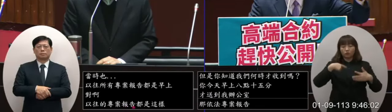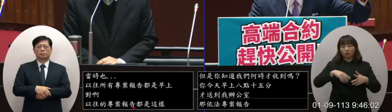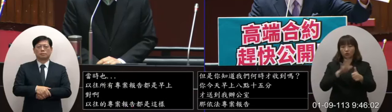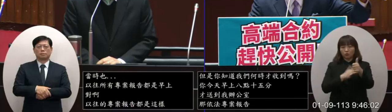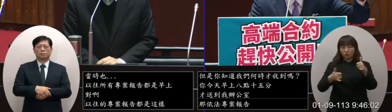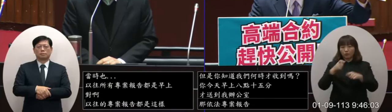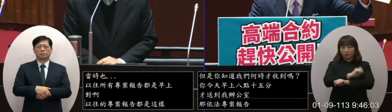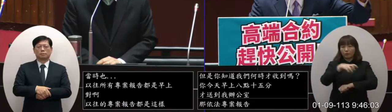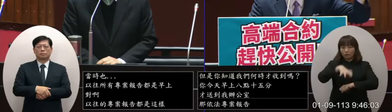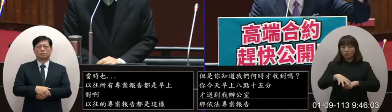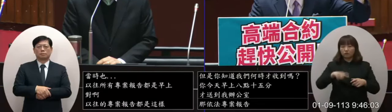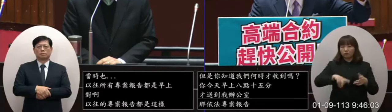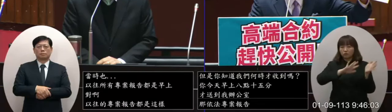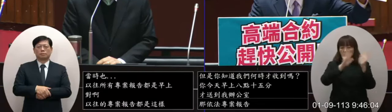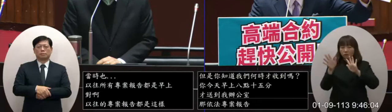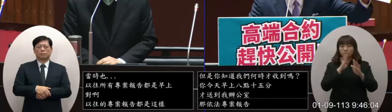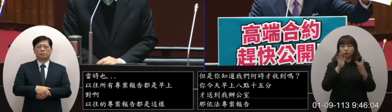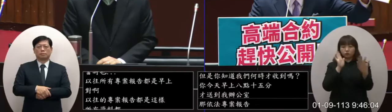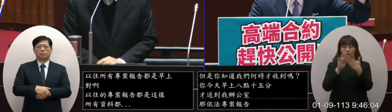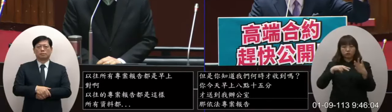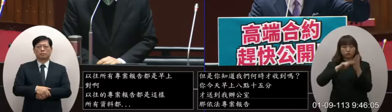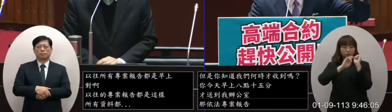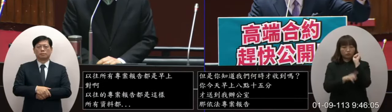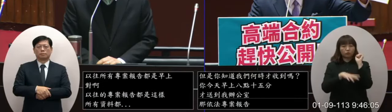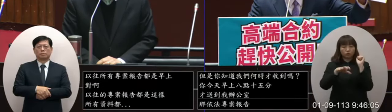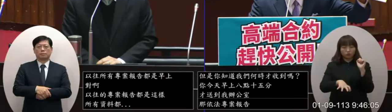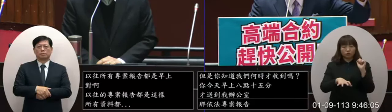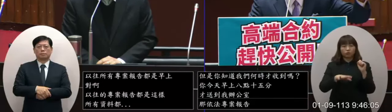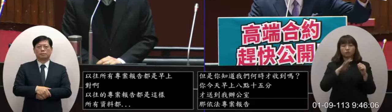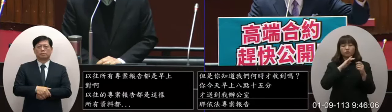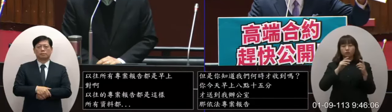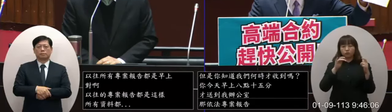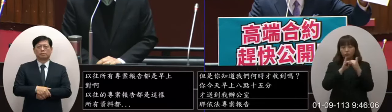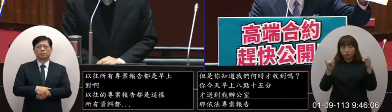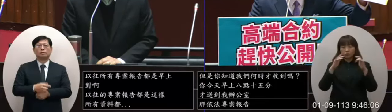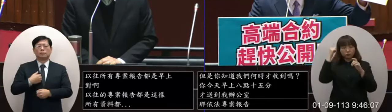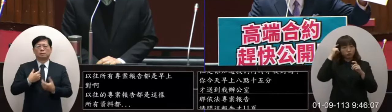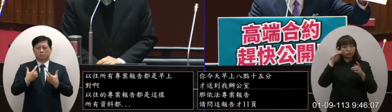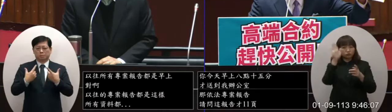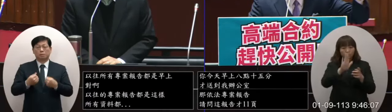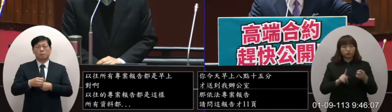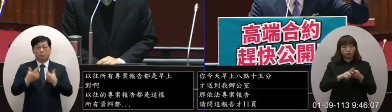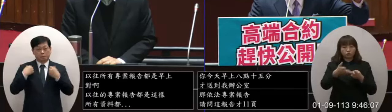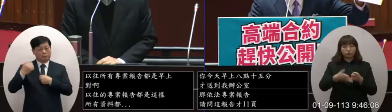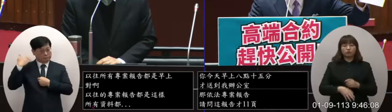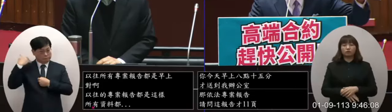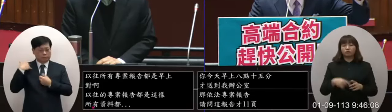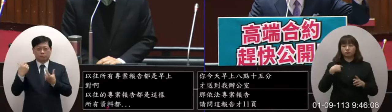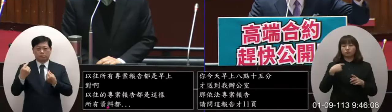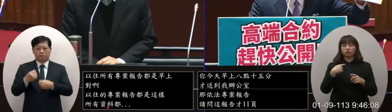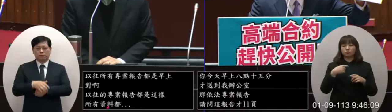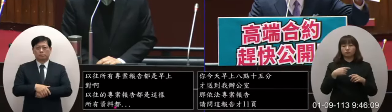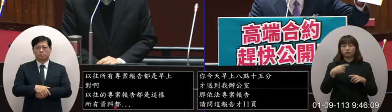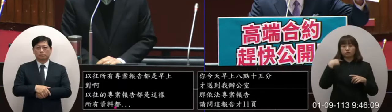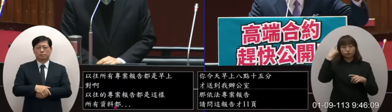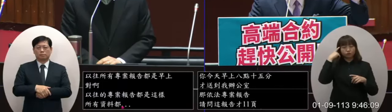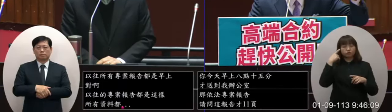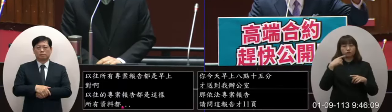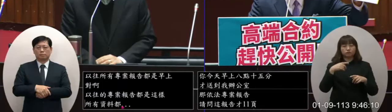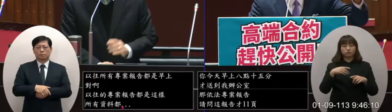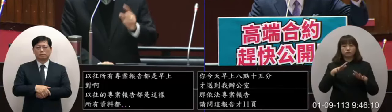委員辦公室請問一下這樣子是面對立法院面對民意的態度嗎我想我